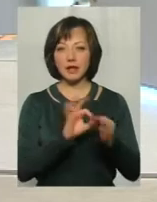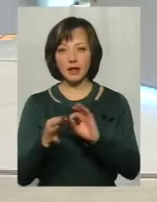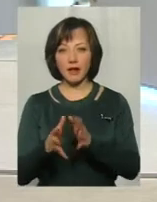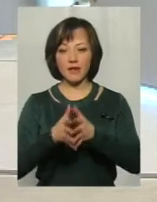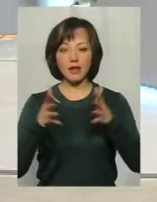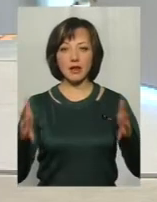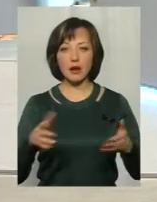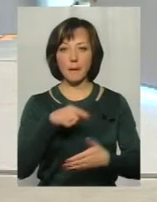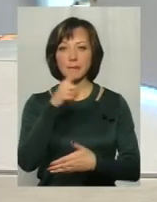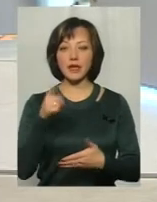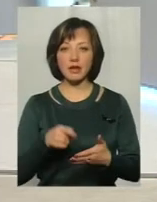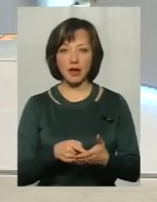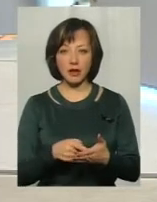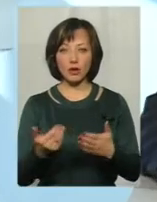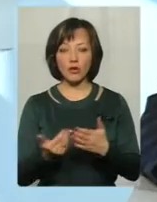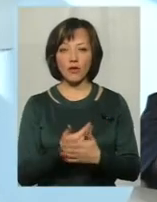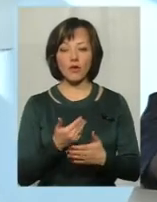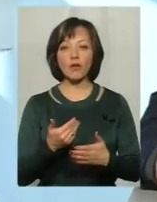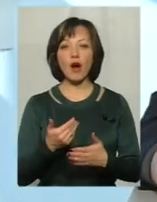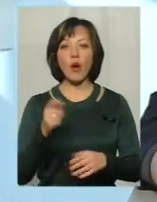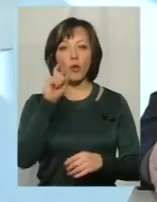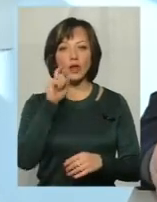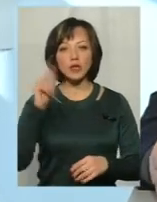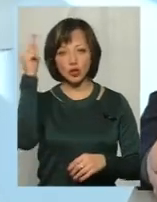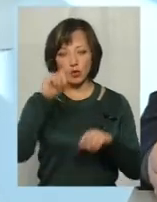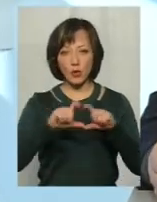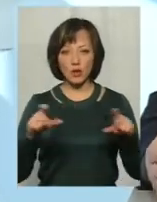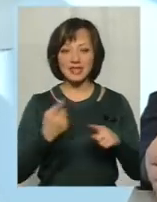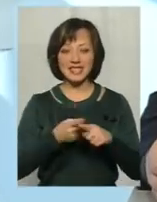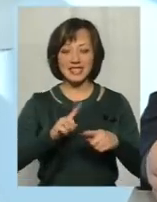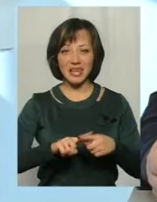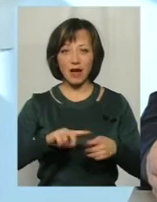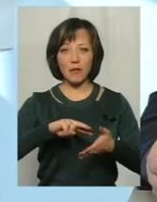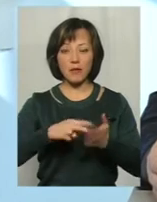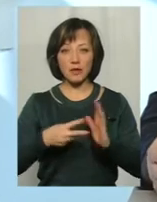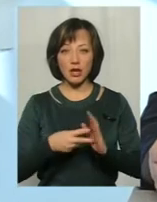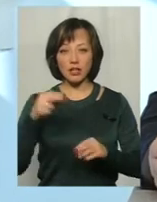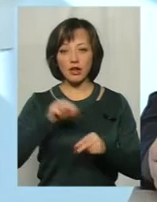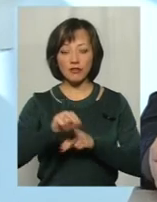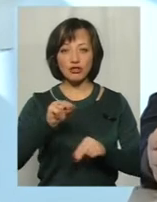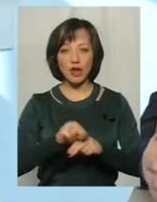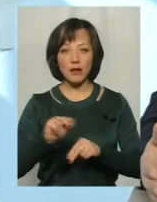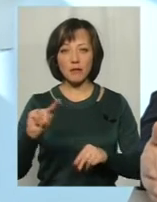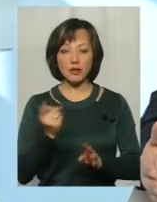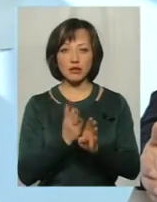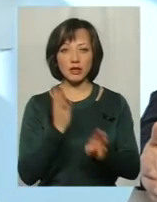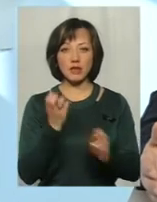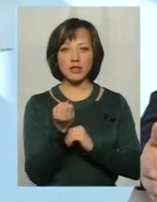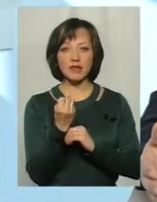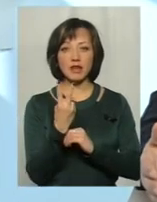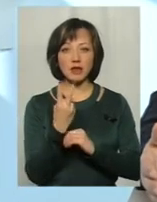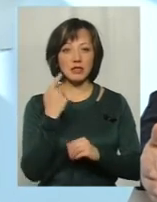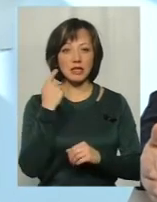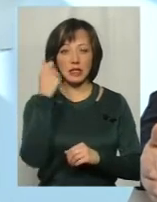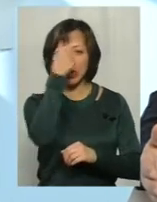таке об'ємне питання, нова українська школа. Це концепт, який передбачає навчання, в першу чергу, скажімо так, 12-літнє